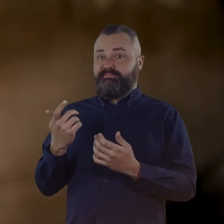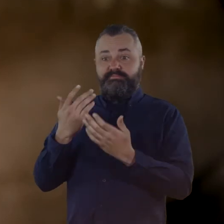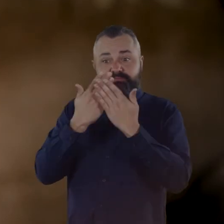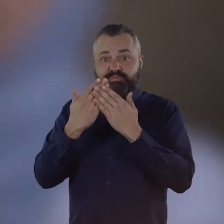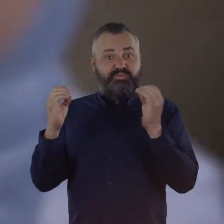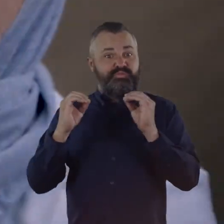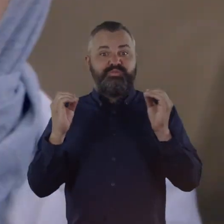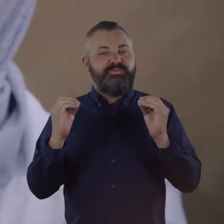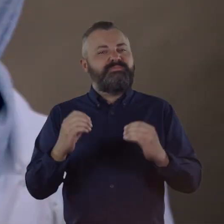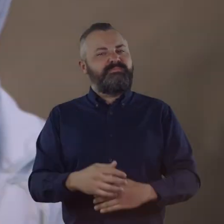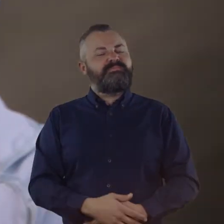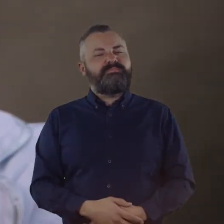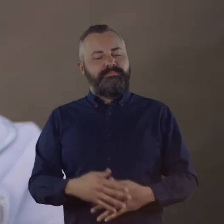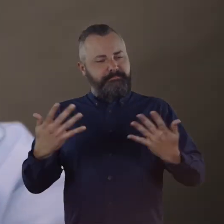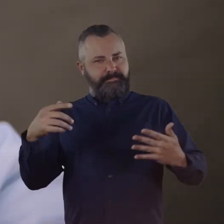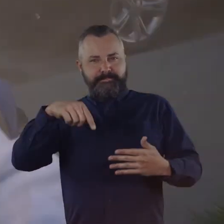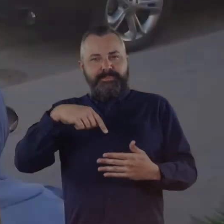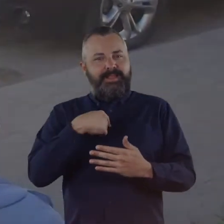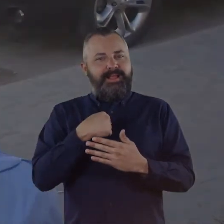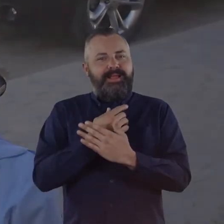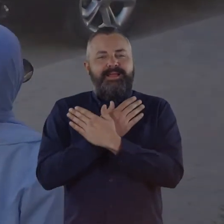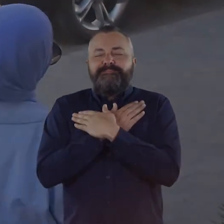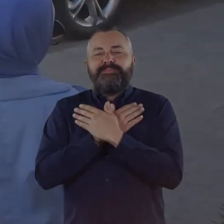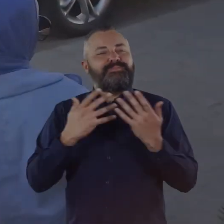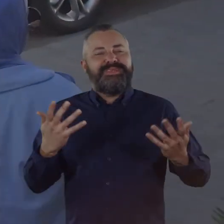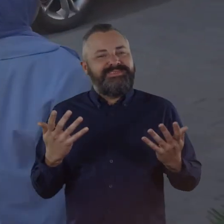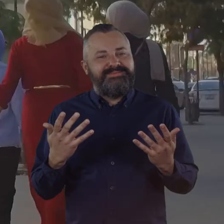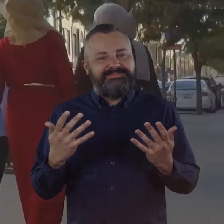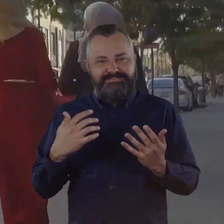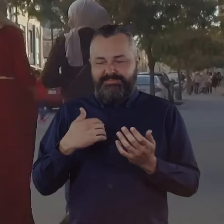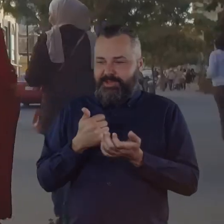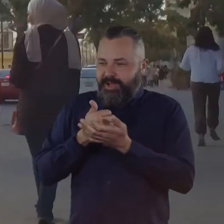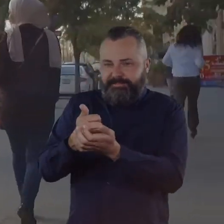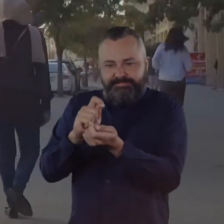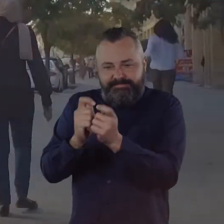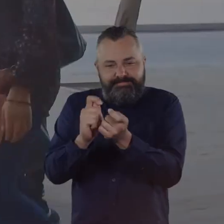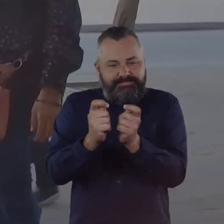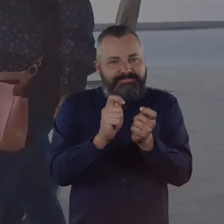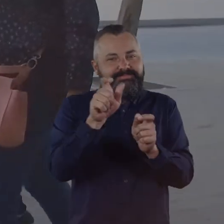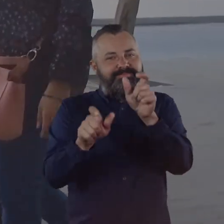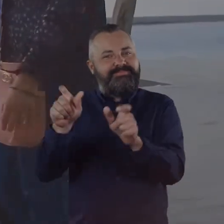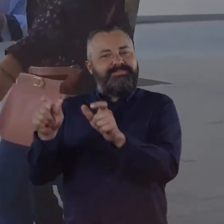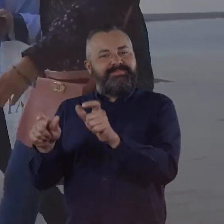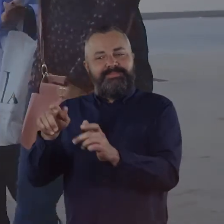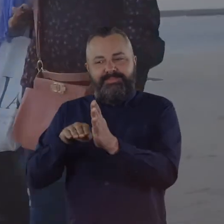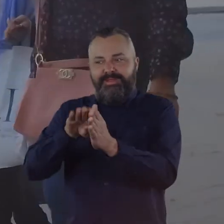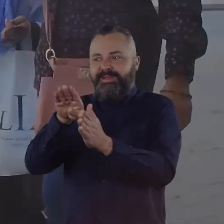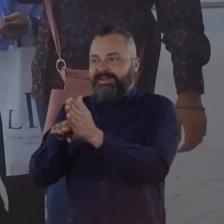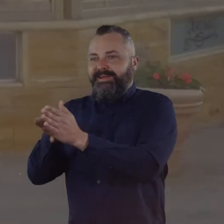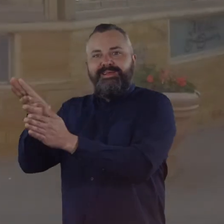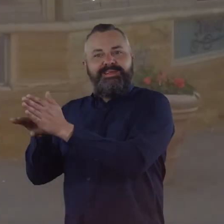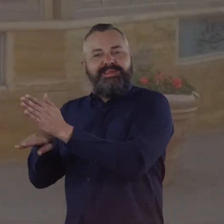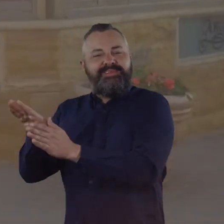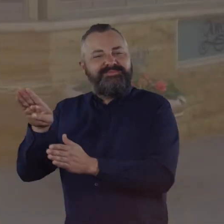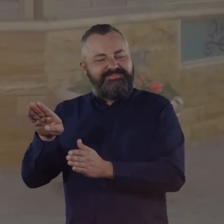وهي تقضي عمرها بذاك الهم وهذا شيء من الأشياء التي أحبها أن أغير في حياة الأشخاص